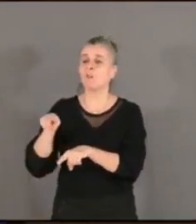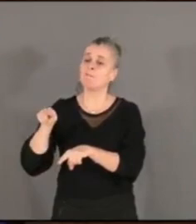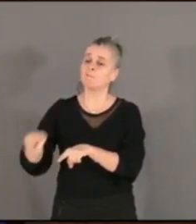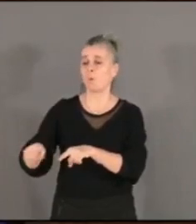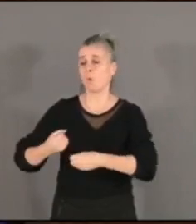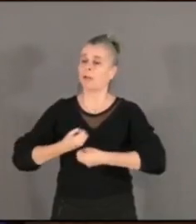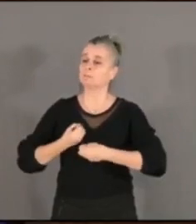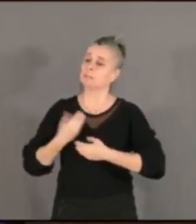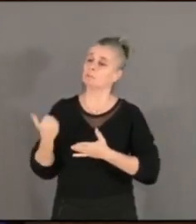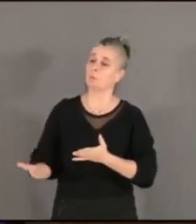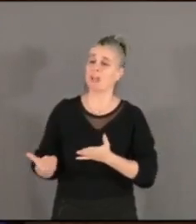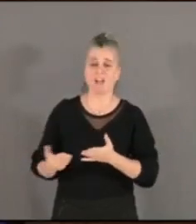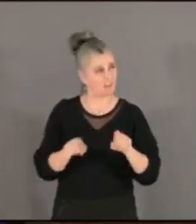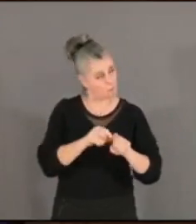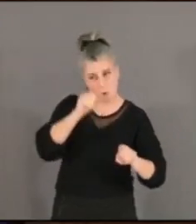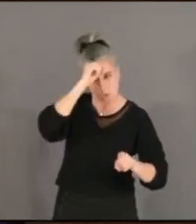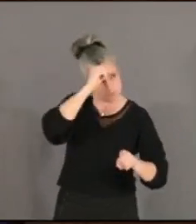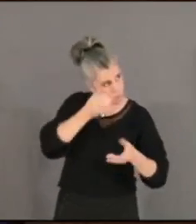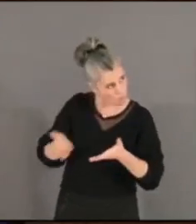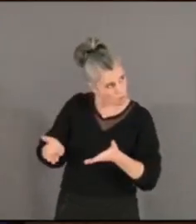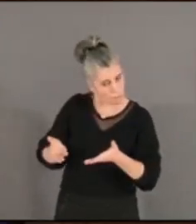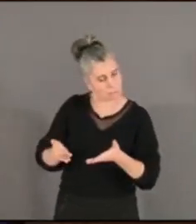'exprimer un conseiller municipal, en l'occurrence M. Robin,